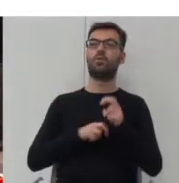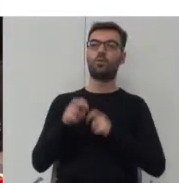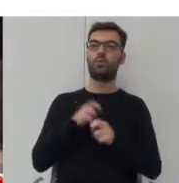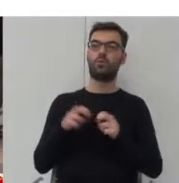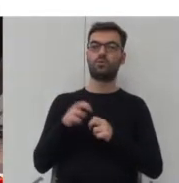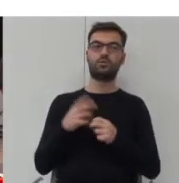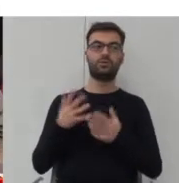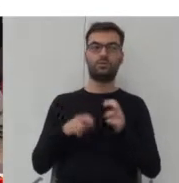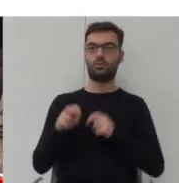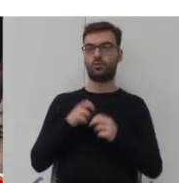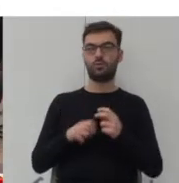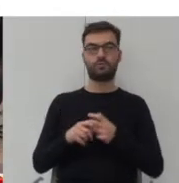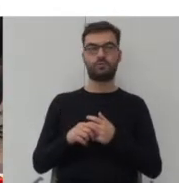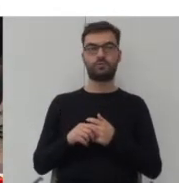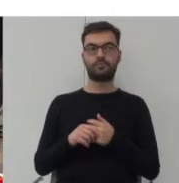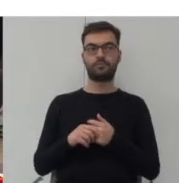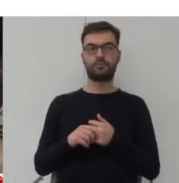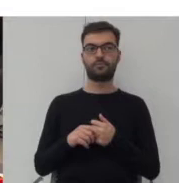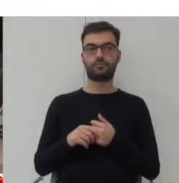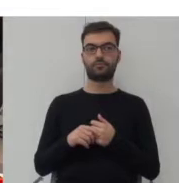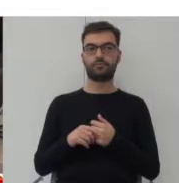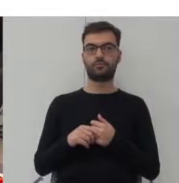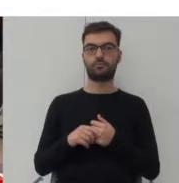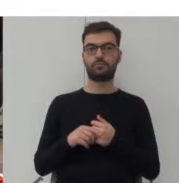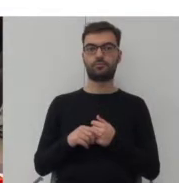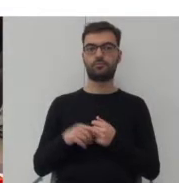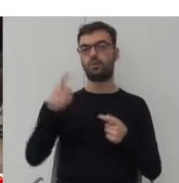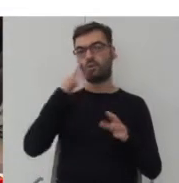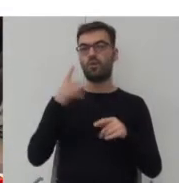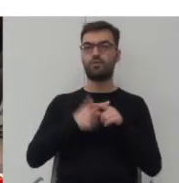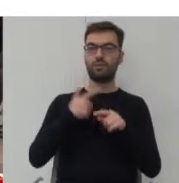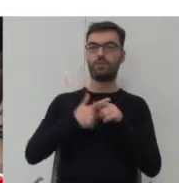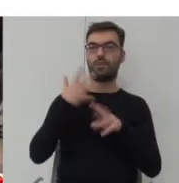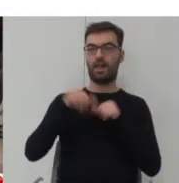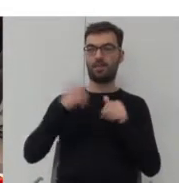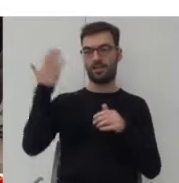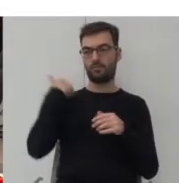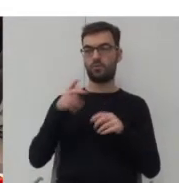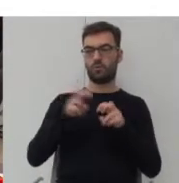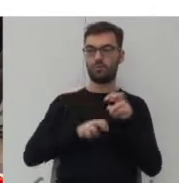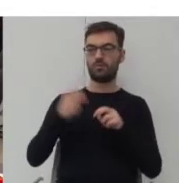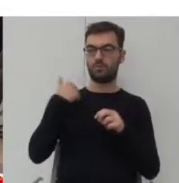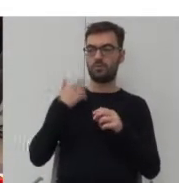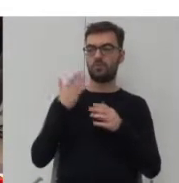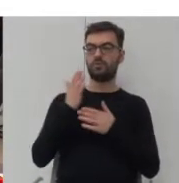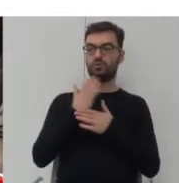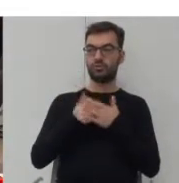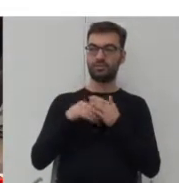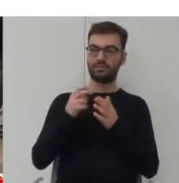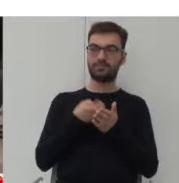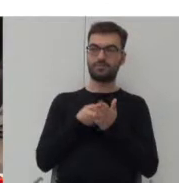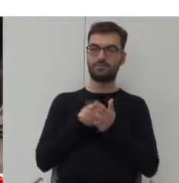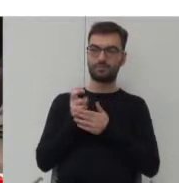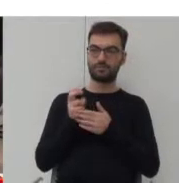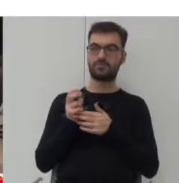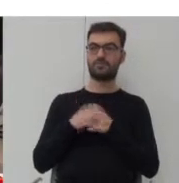który można powiedzieć około 20-25 lat temu został częściowo wyrugowany z tych naszych